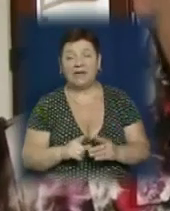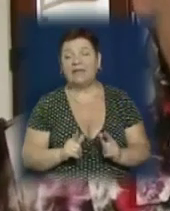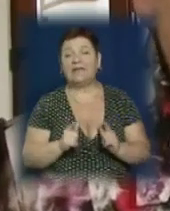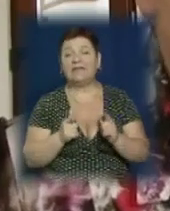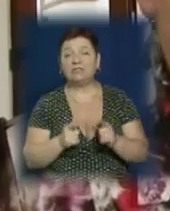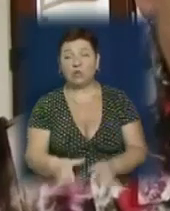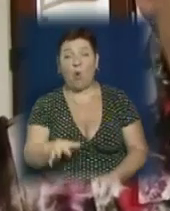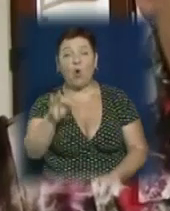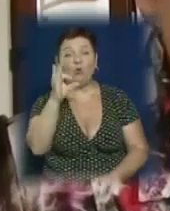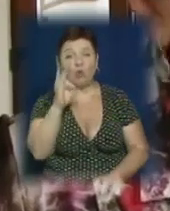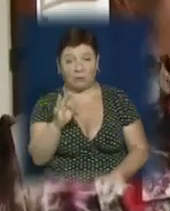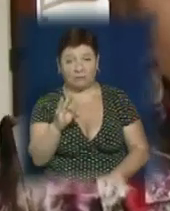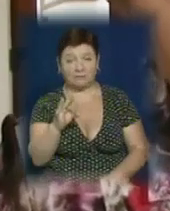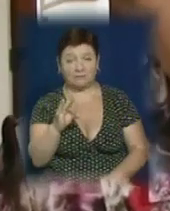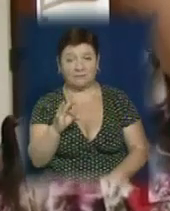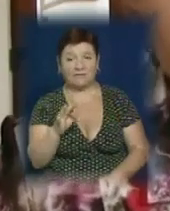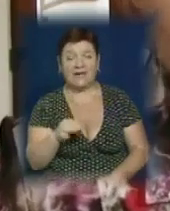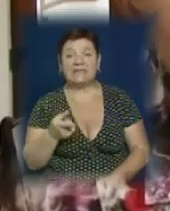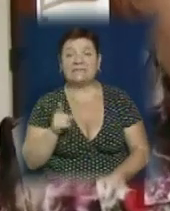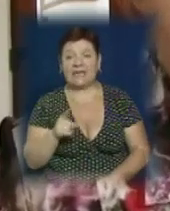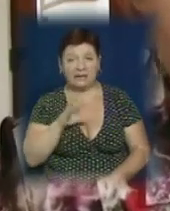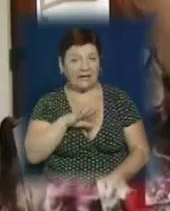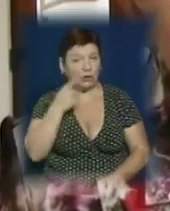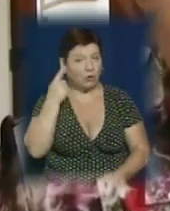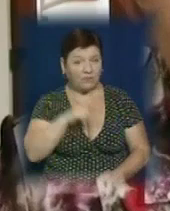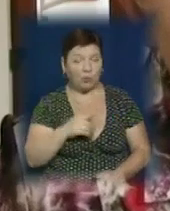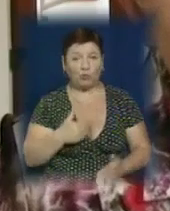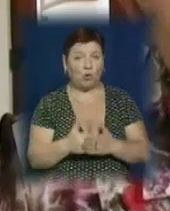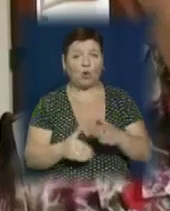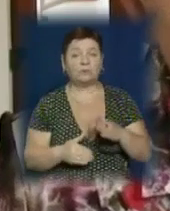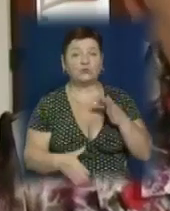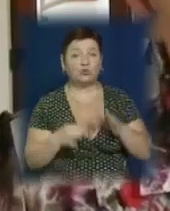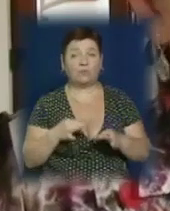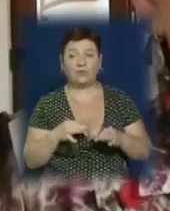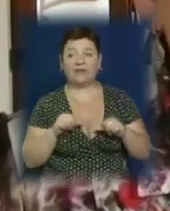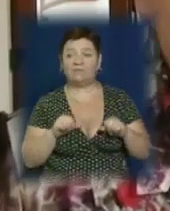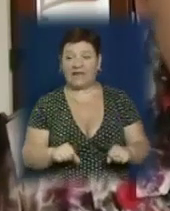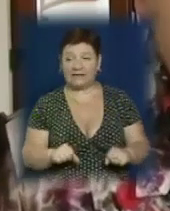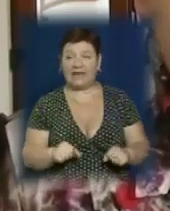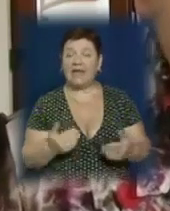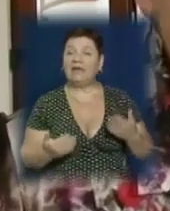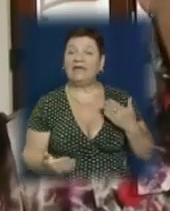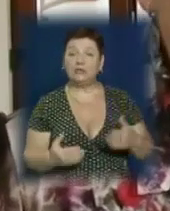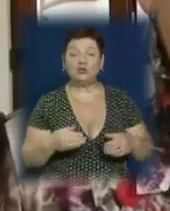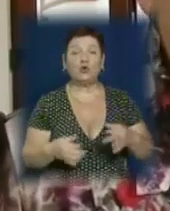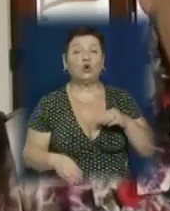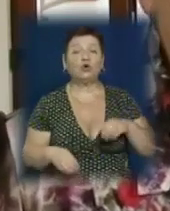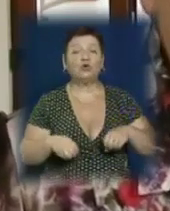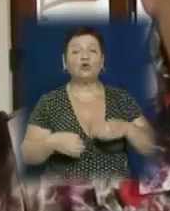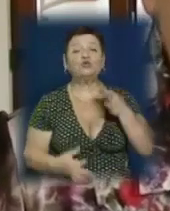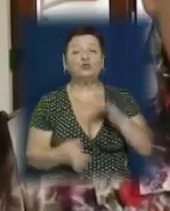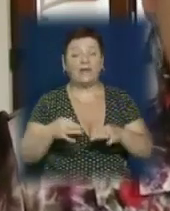взагалі ноль одна. Це говорить про недовіру до судової влади. Якщо суди вирішують